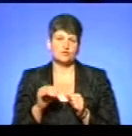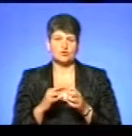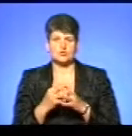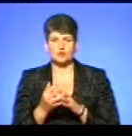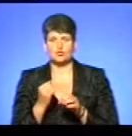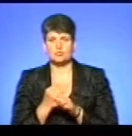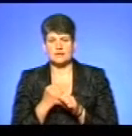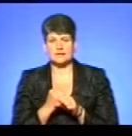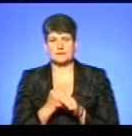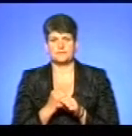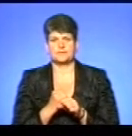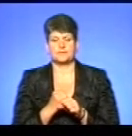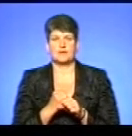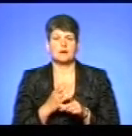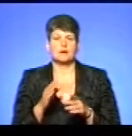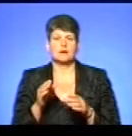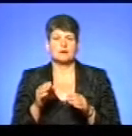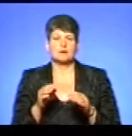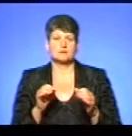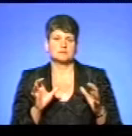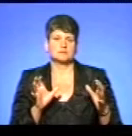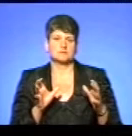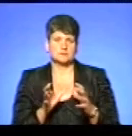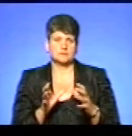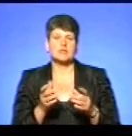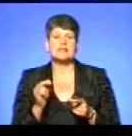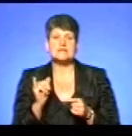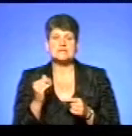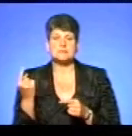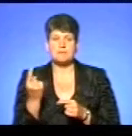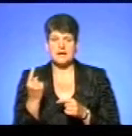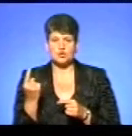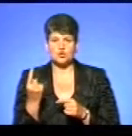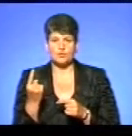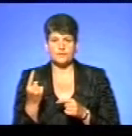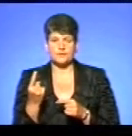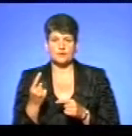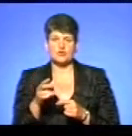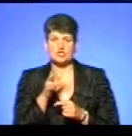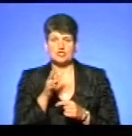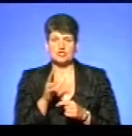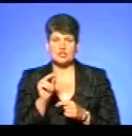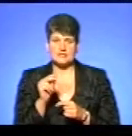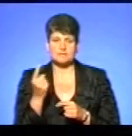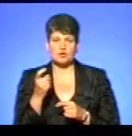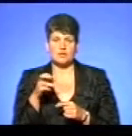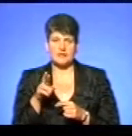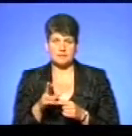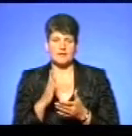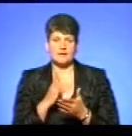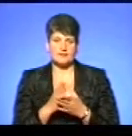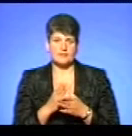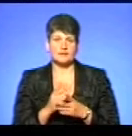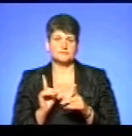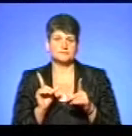можна накладати на частину населеного пункту. І з 1 числа, з 1 липня діє карантин. І відповідно